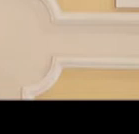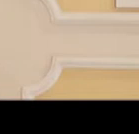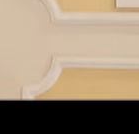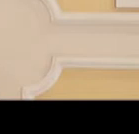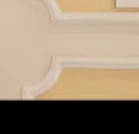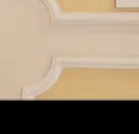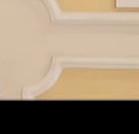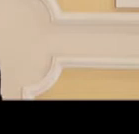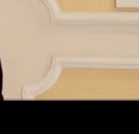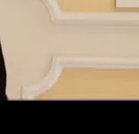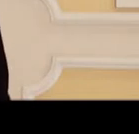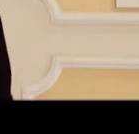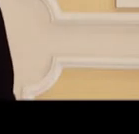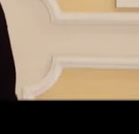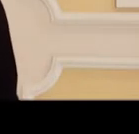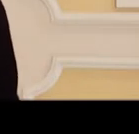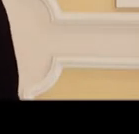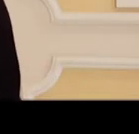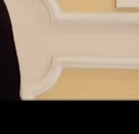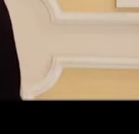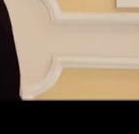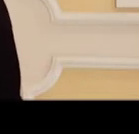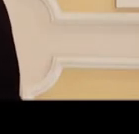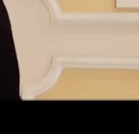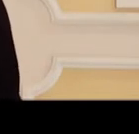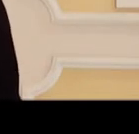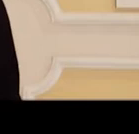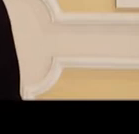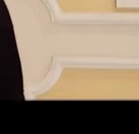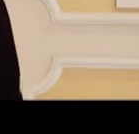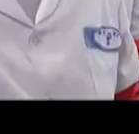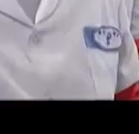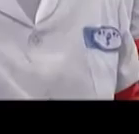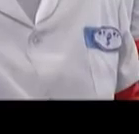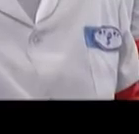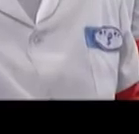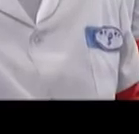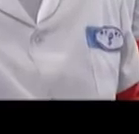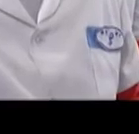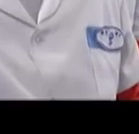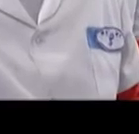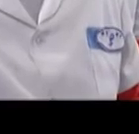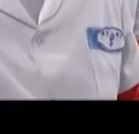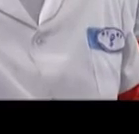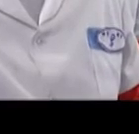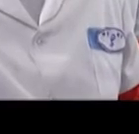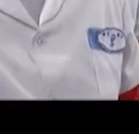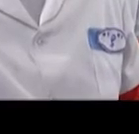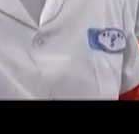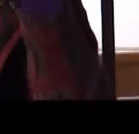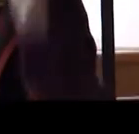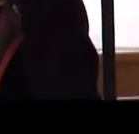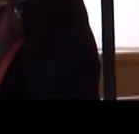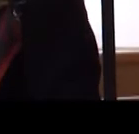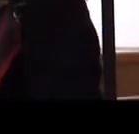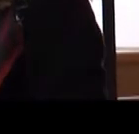Але побачила, що є декотрі відділення, які насправді потребують ремонт. Під час свого візиту Уляна Супрун поспілкувалася зі студентами